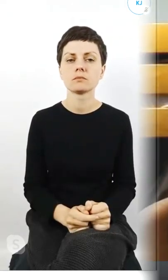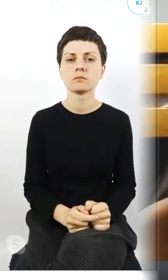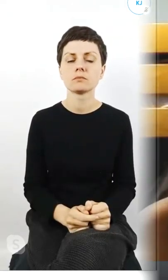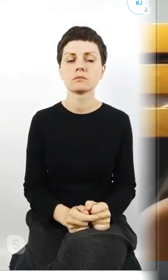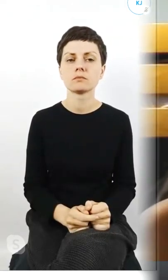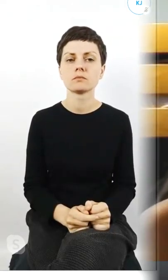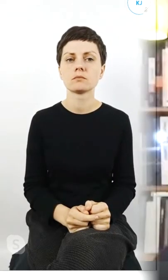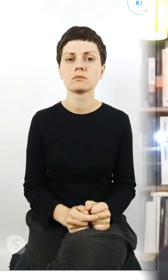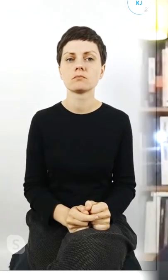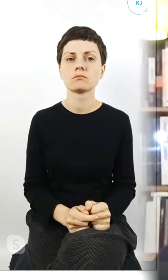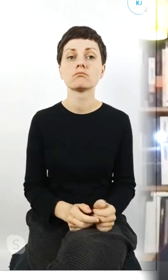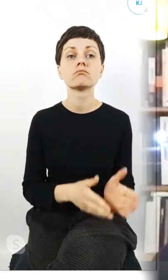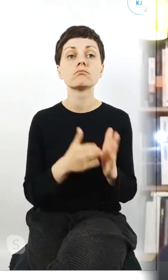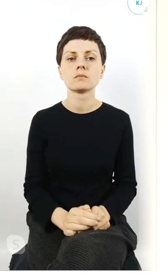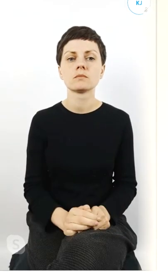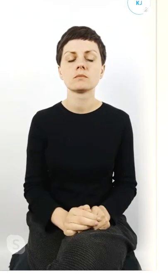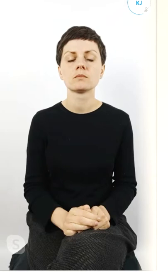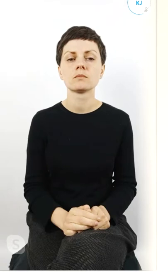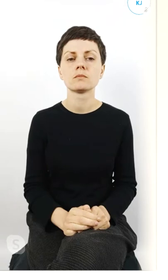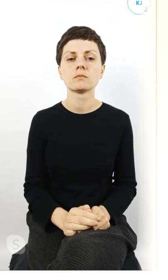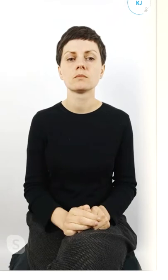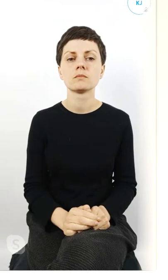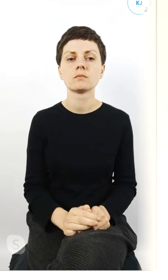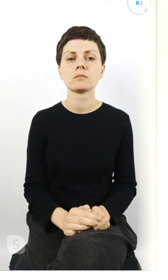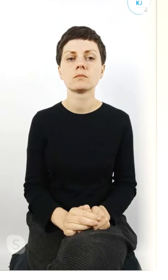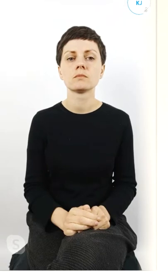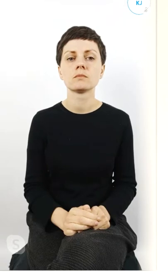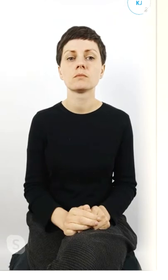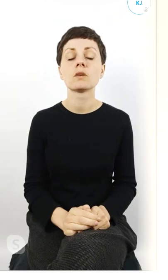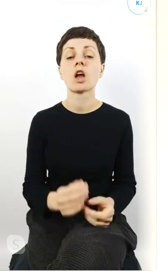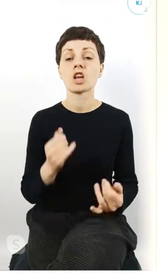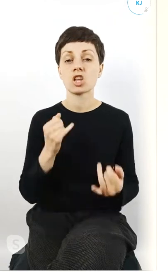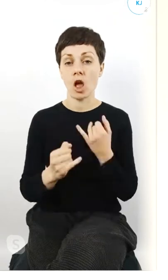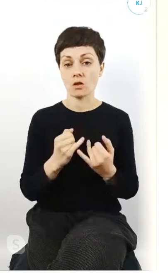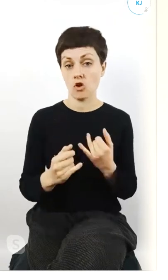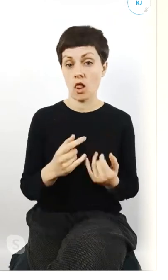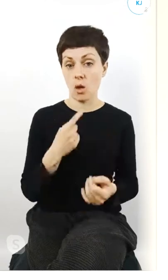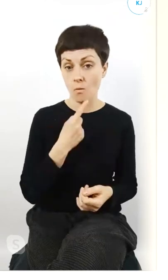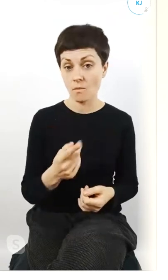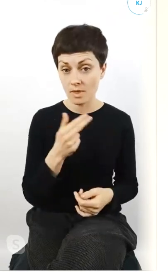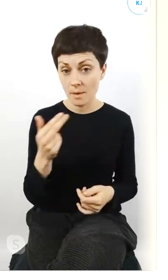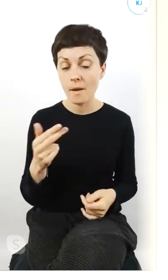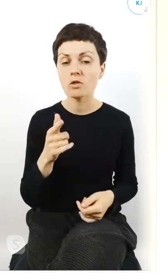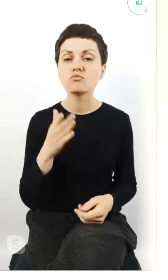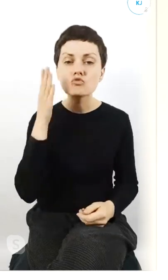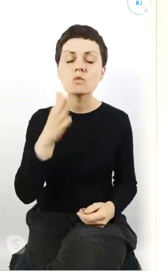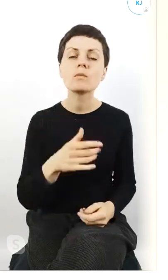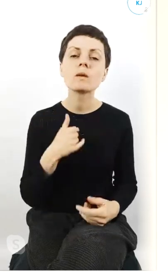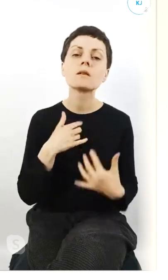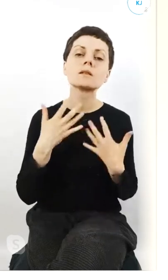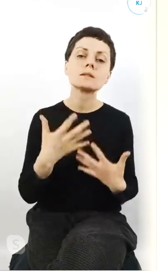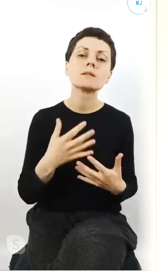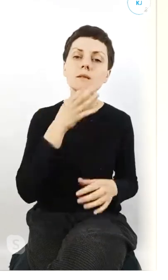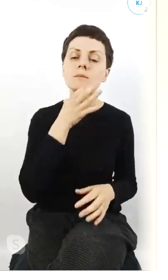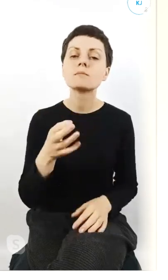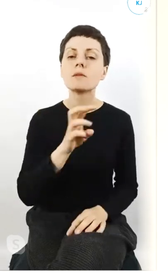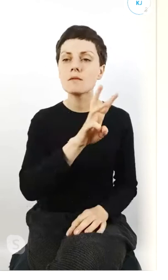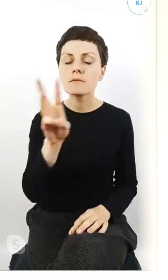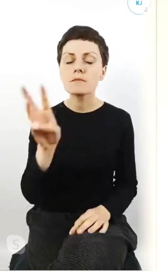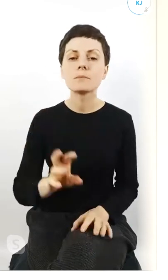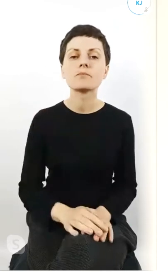Waldek coś masz? Jeśli już mówimy o przyszłości to może spytał bym was